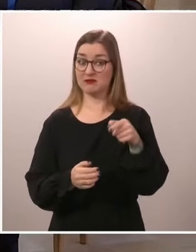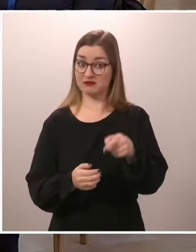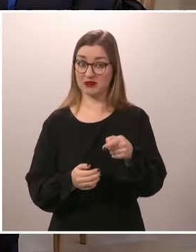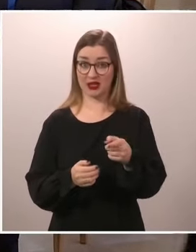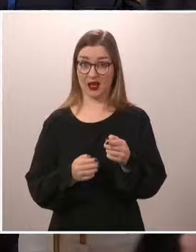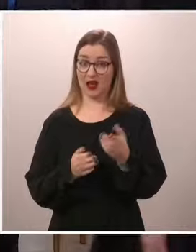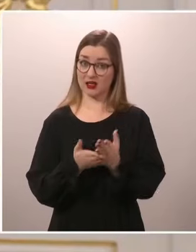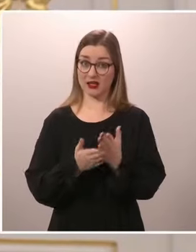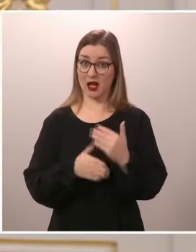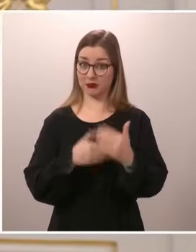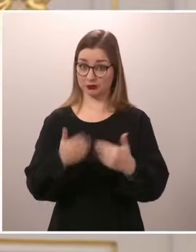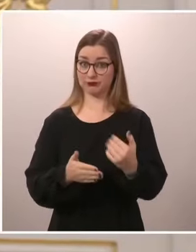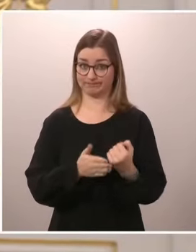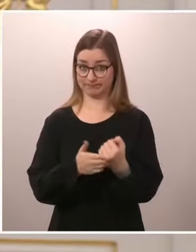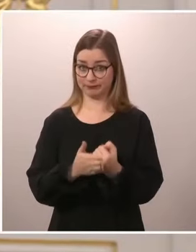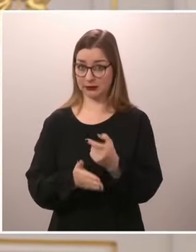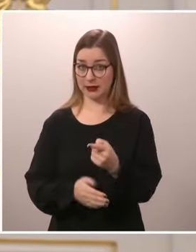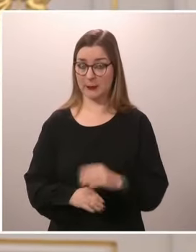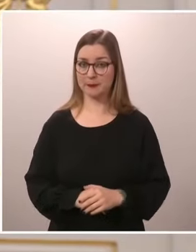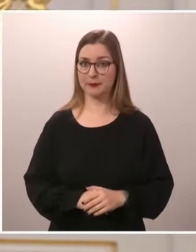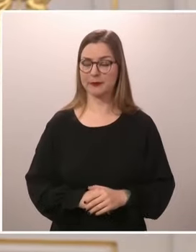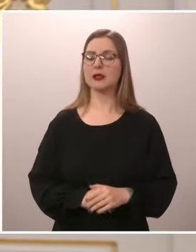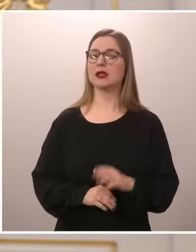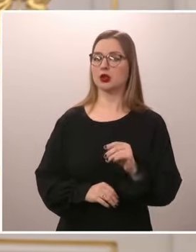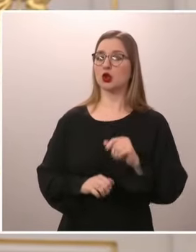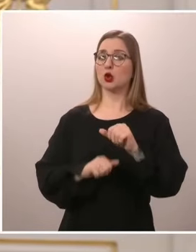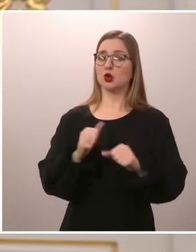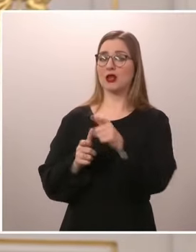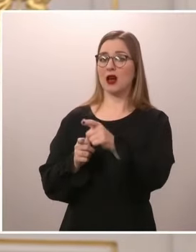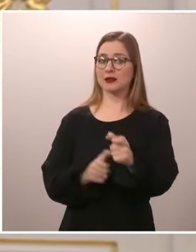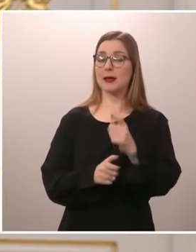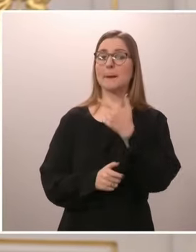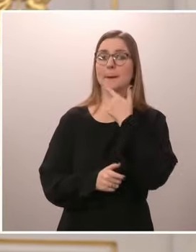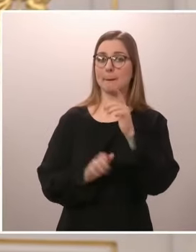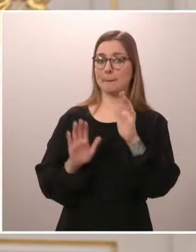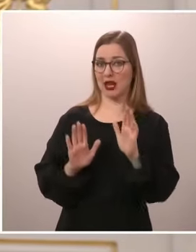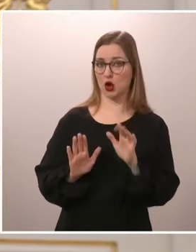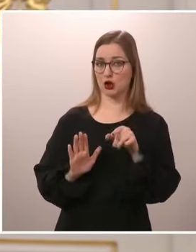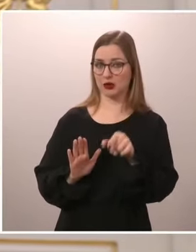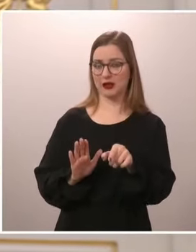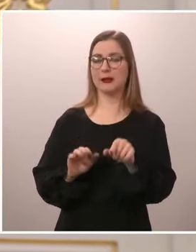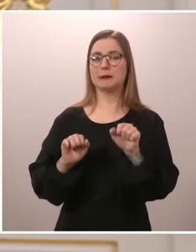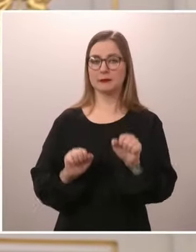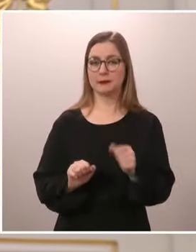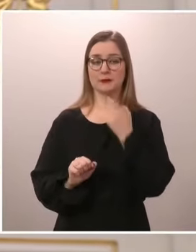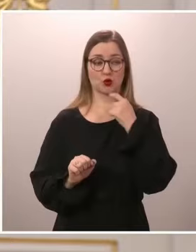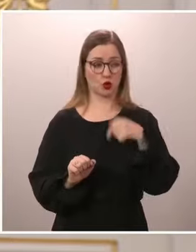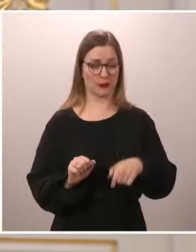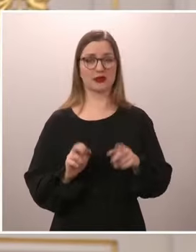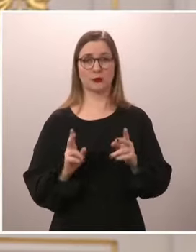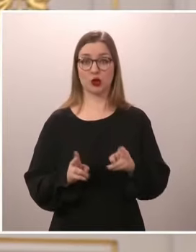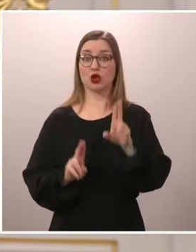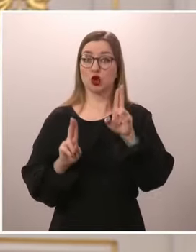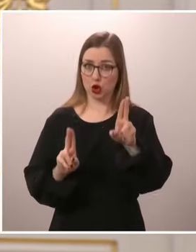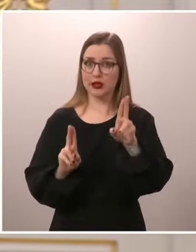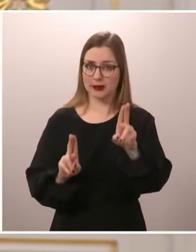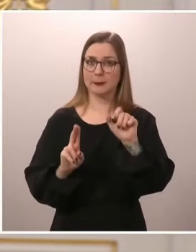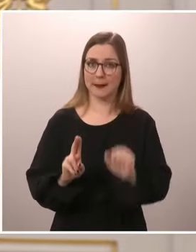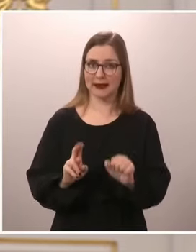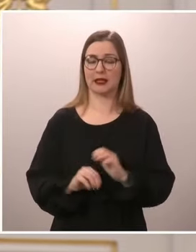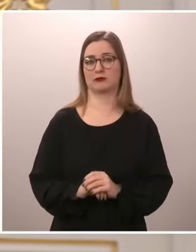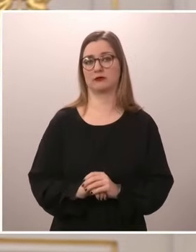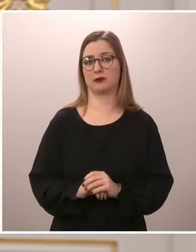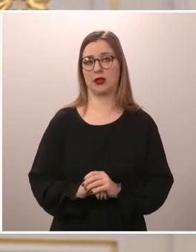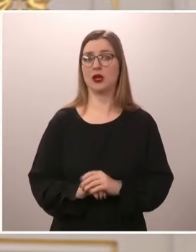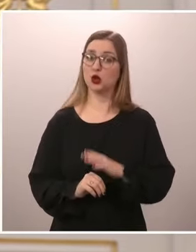Lähtisi liikkeelle siitä, että ydinasa pelotteen pitää olla meillä Suomessa todellinen, ja sitähän